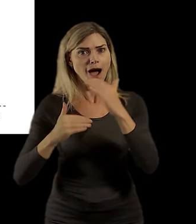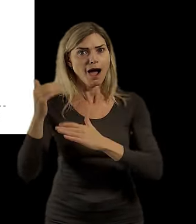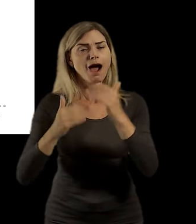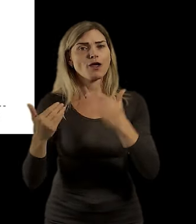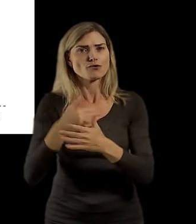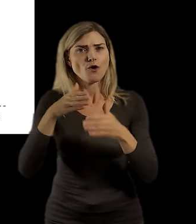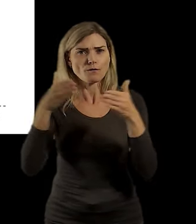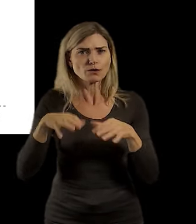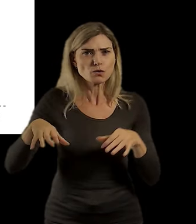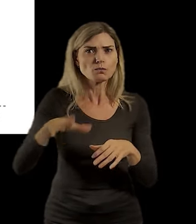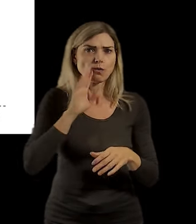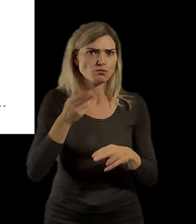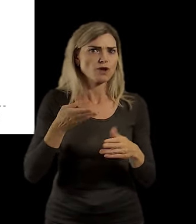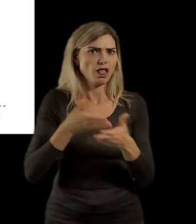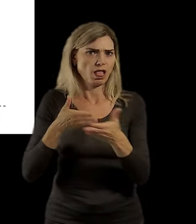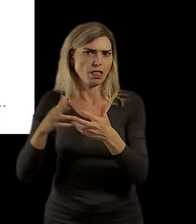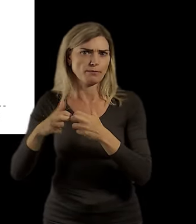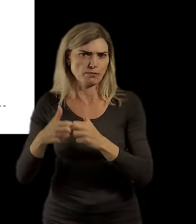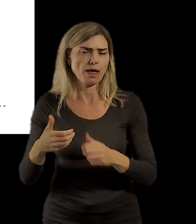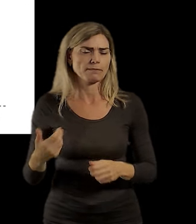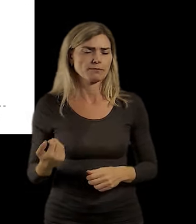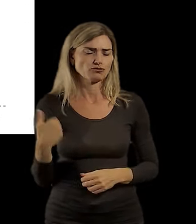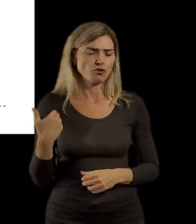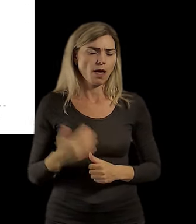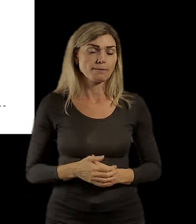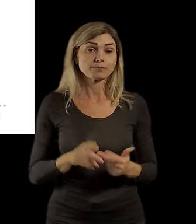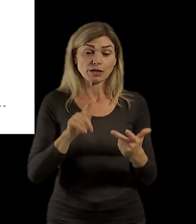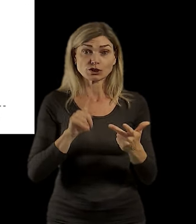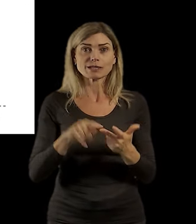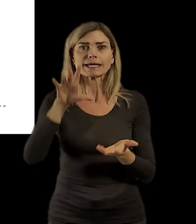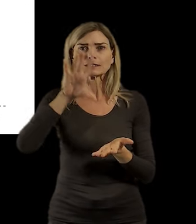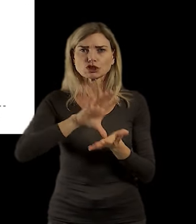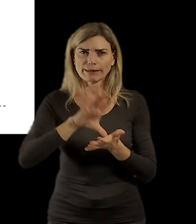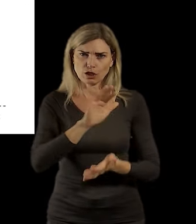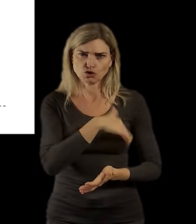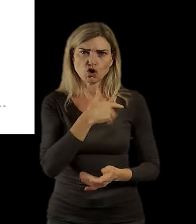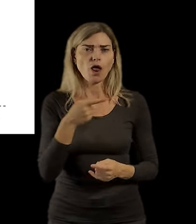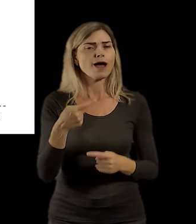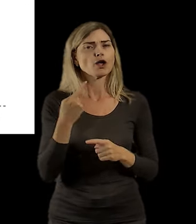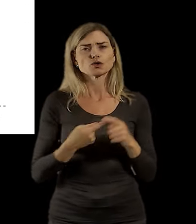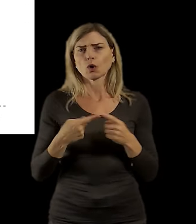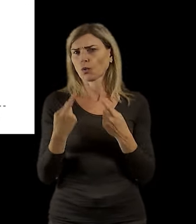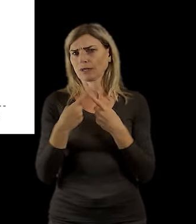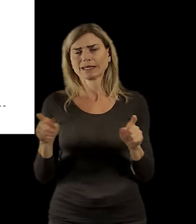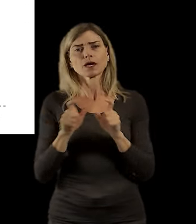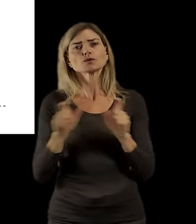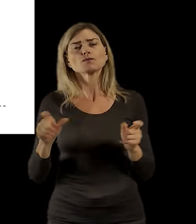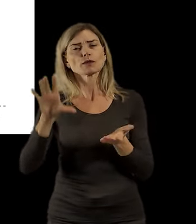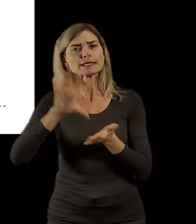Tak, co se týče středních škol, tak tam to probíhá trošku jinak, protože u středních škol